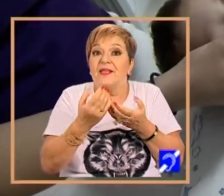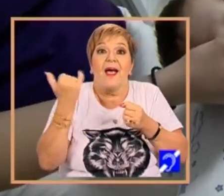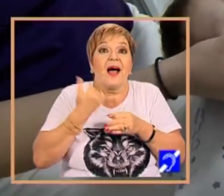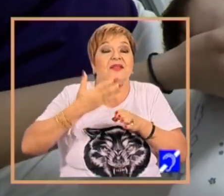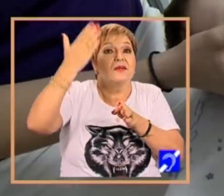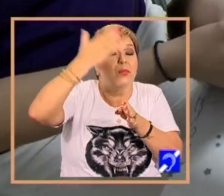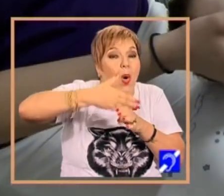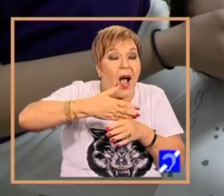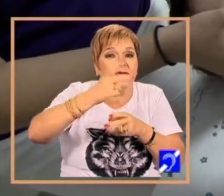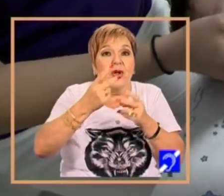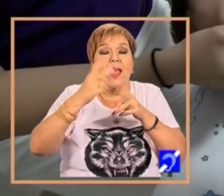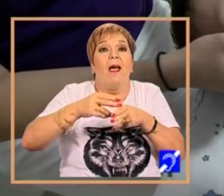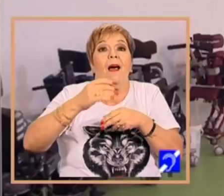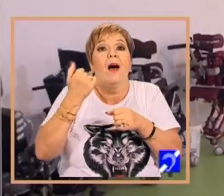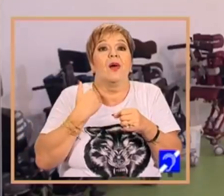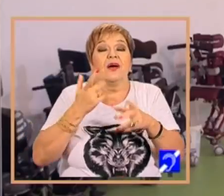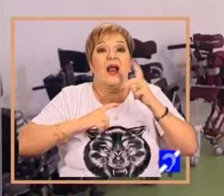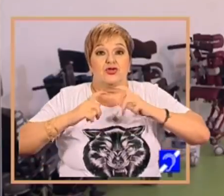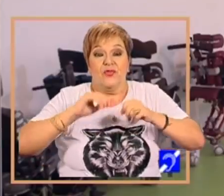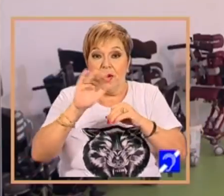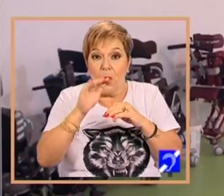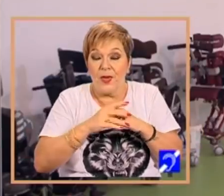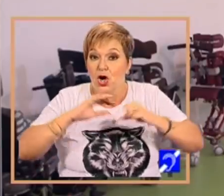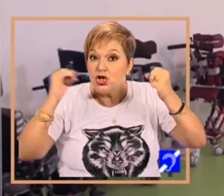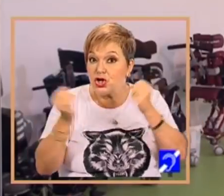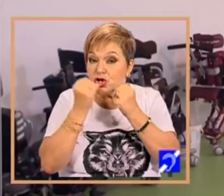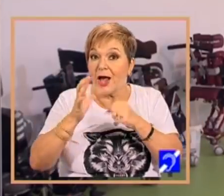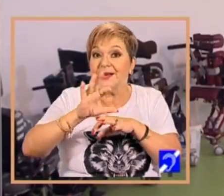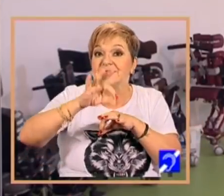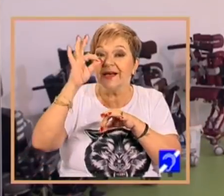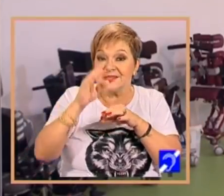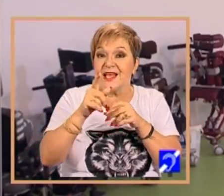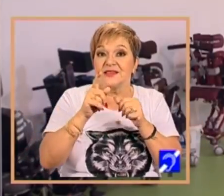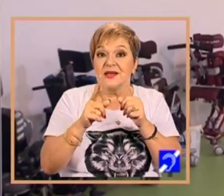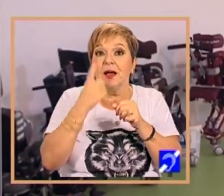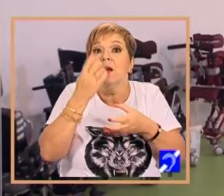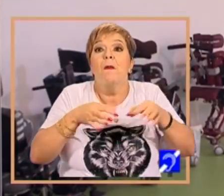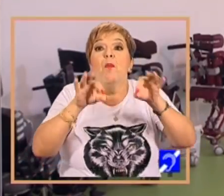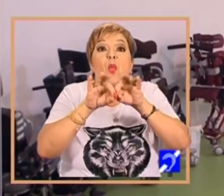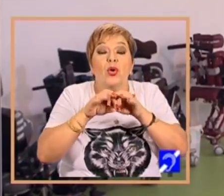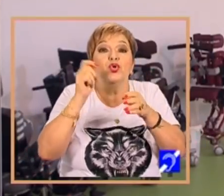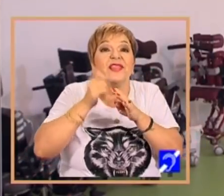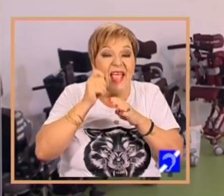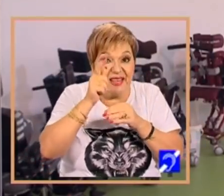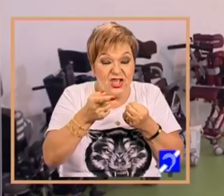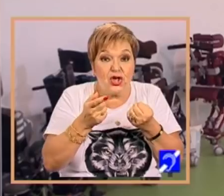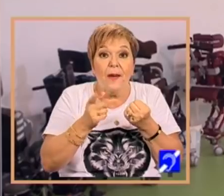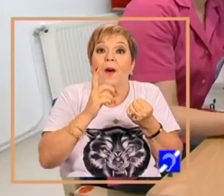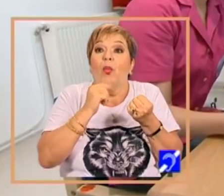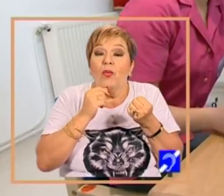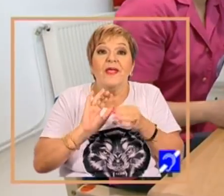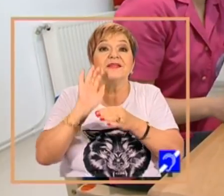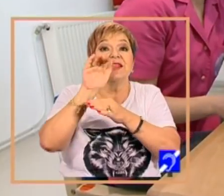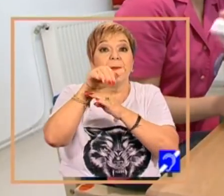familial și încercăm să găsim anumite modalități tehnici în care se pot